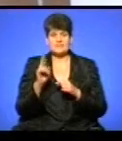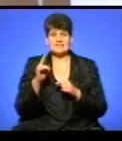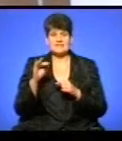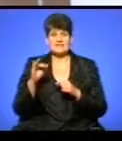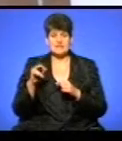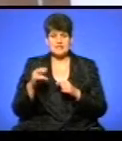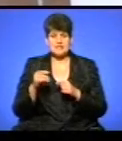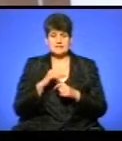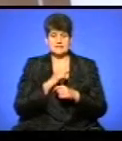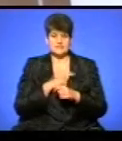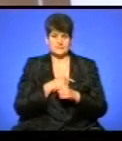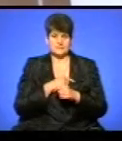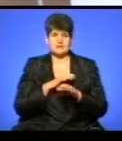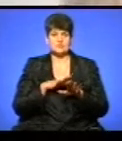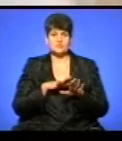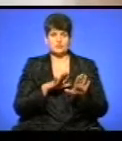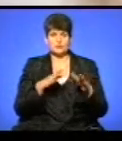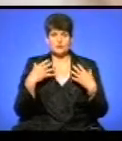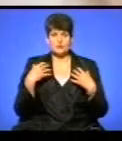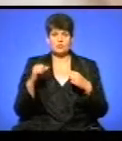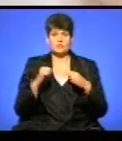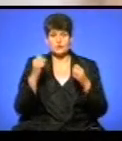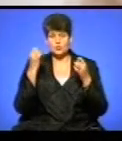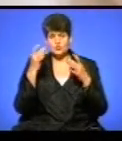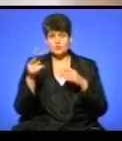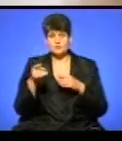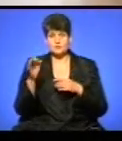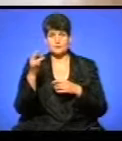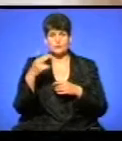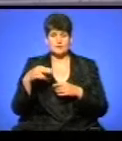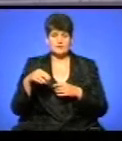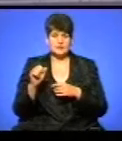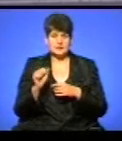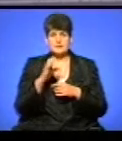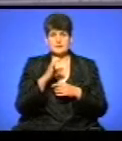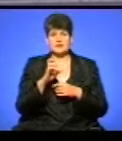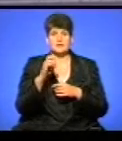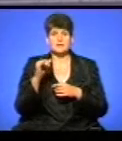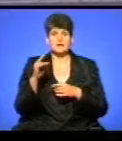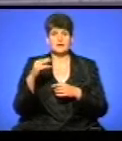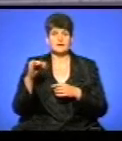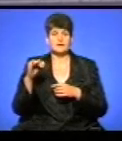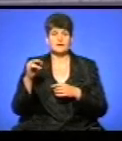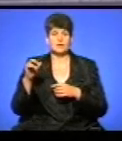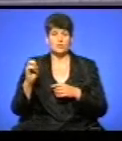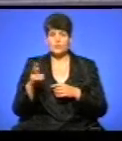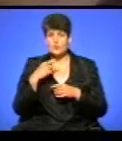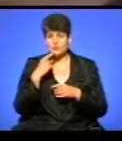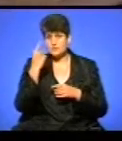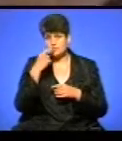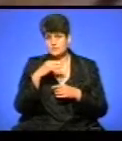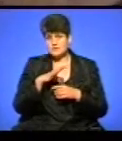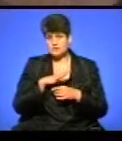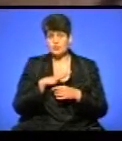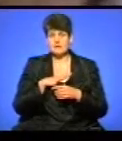Заступник начальника управління культури Тернопільської облдержадміністрації Світлана Байталюк каже, особисто побувала у